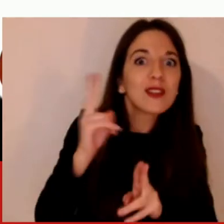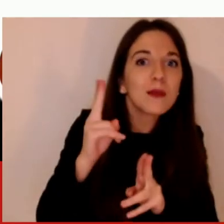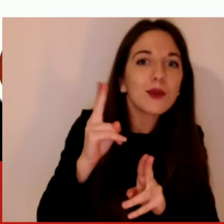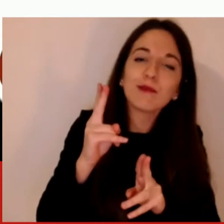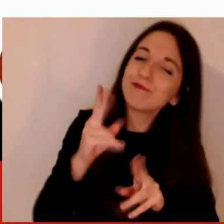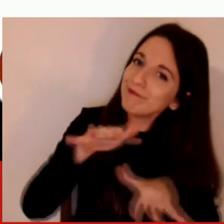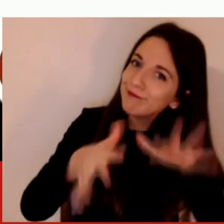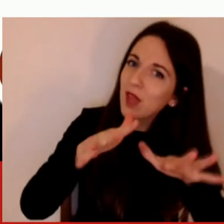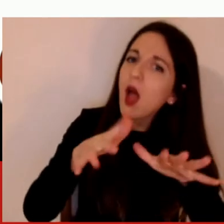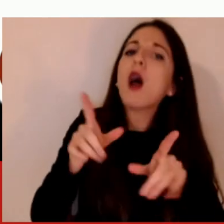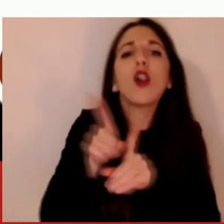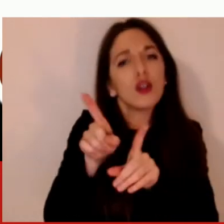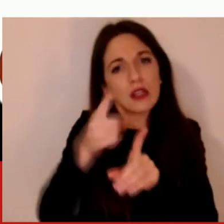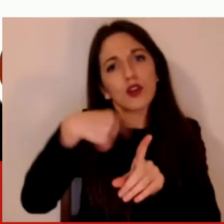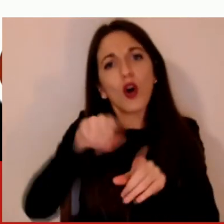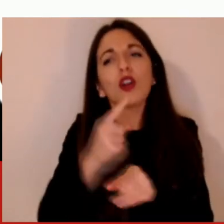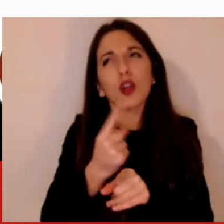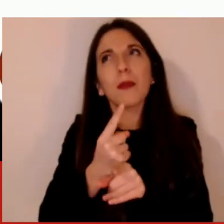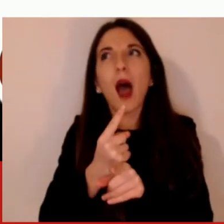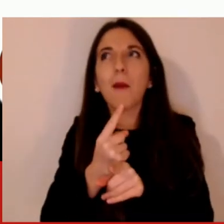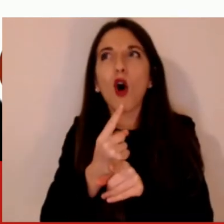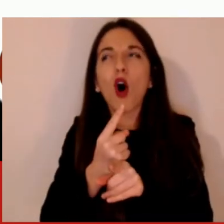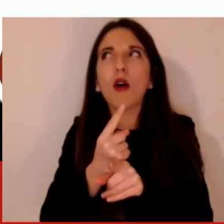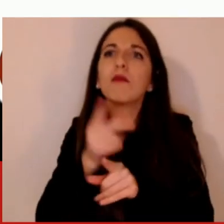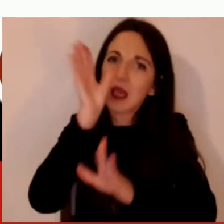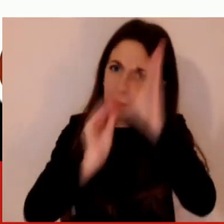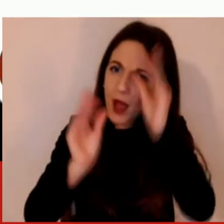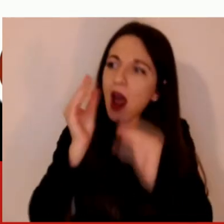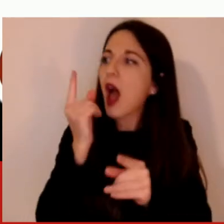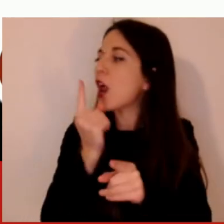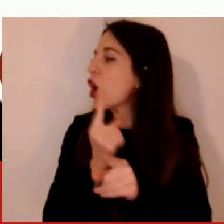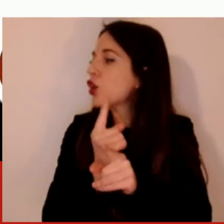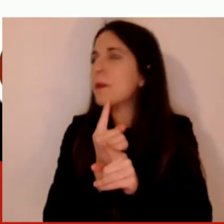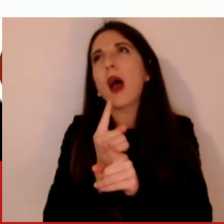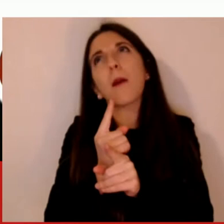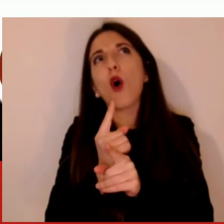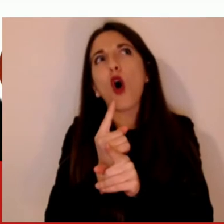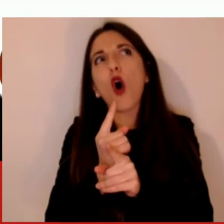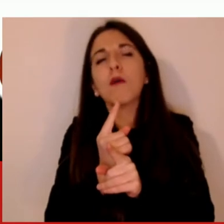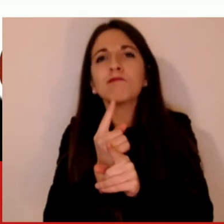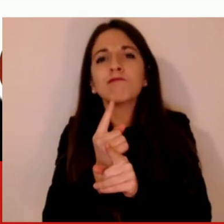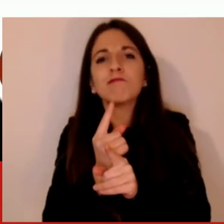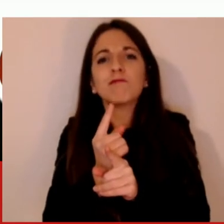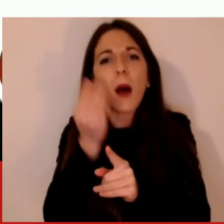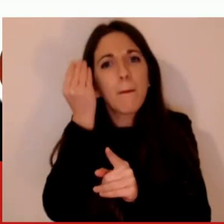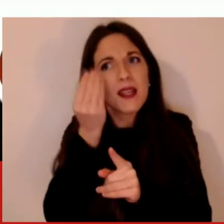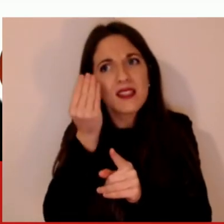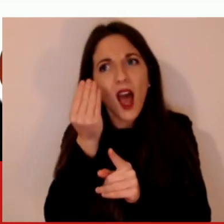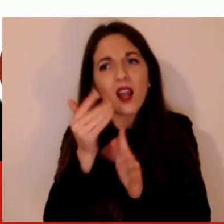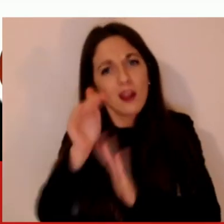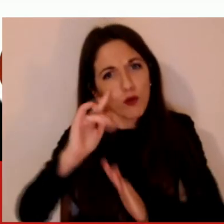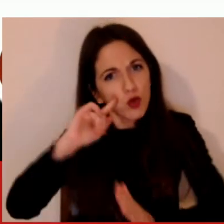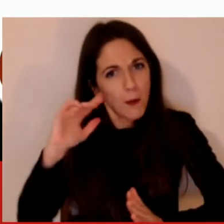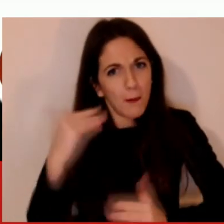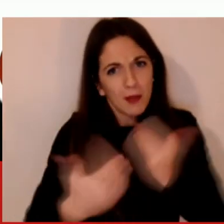sappiamo che ne usciremo, sapremo come dovremo uscire, questo ci deve dare la spinta e l'energia per prepararci al